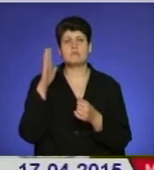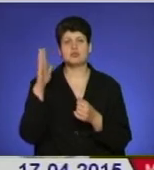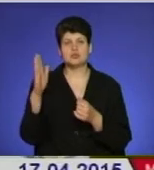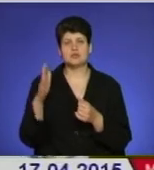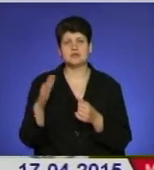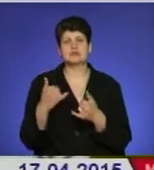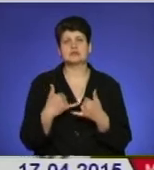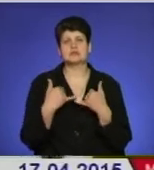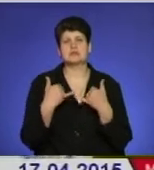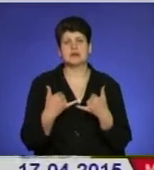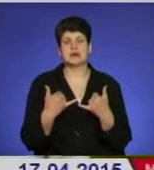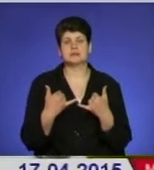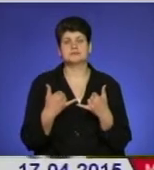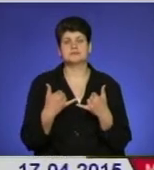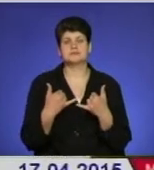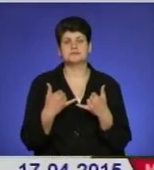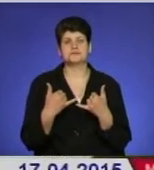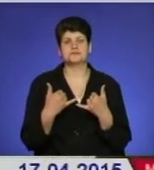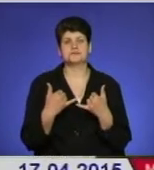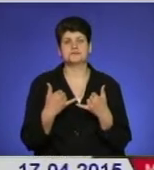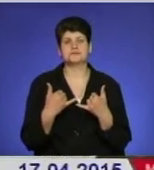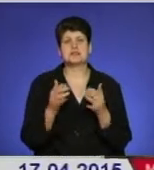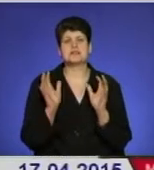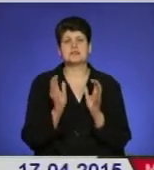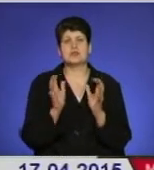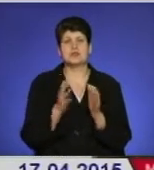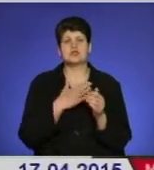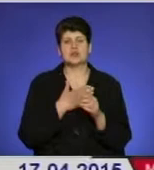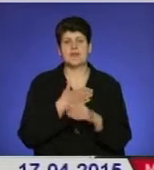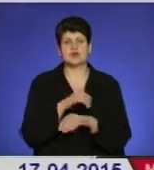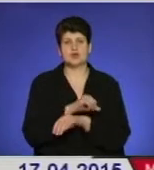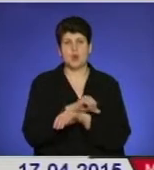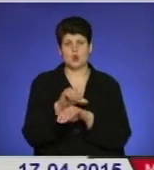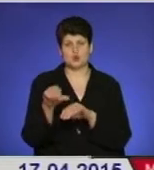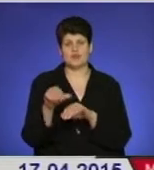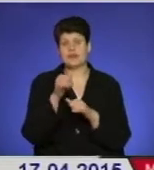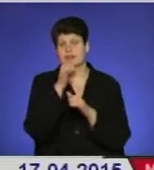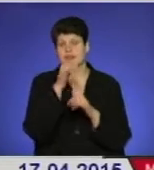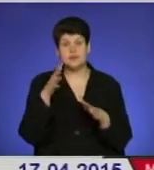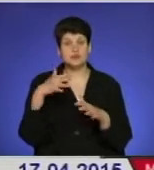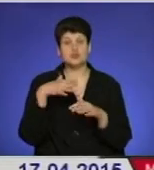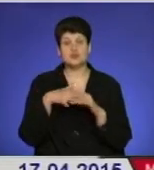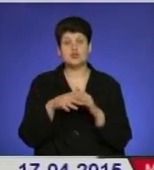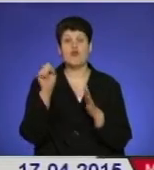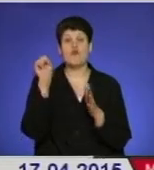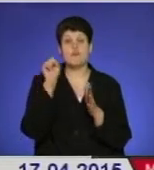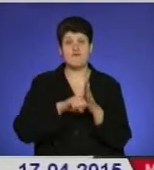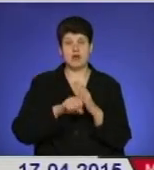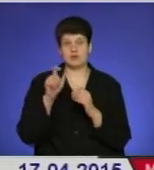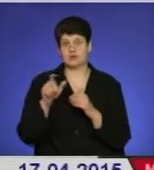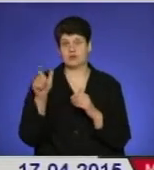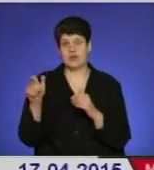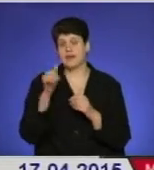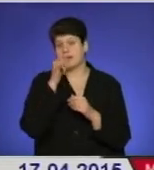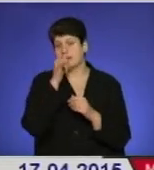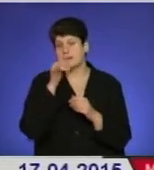заради збереження наших кордонів. Він не міг змиритися з тим, що вбивають людей. Він не